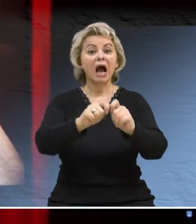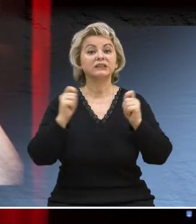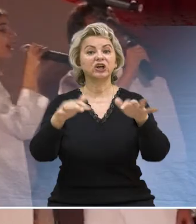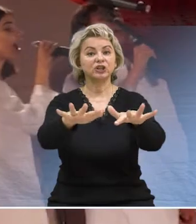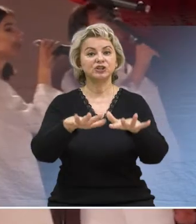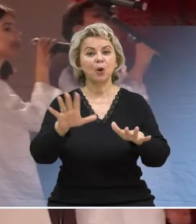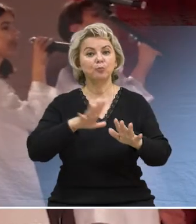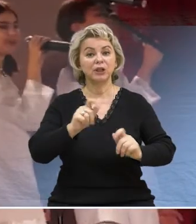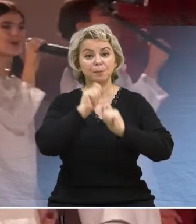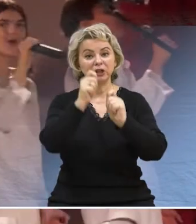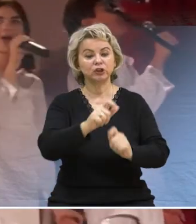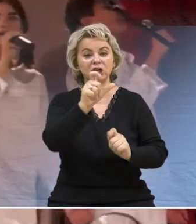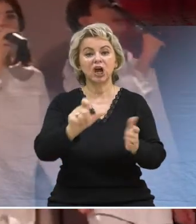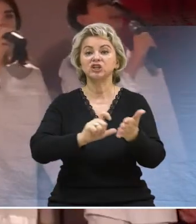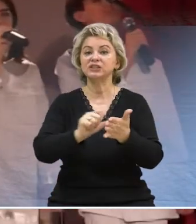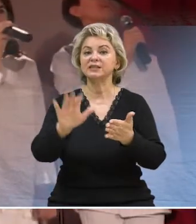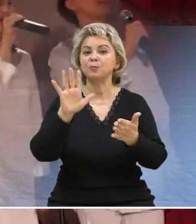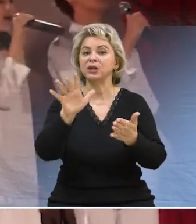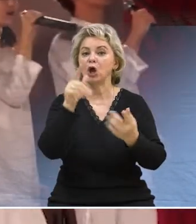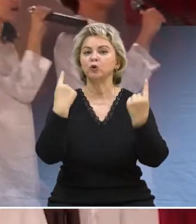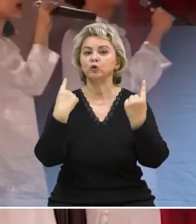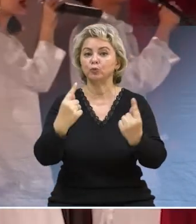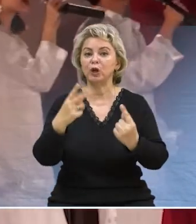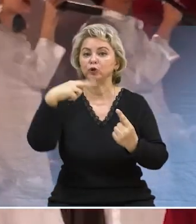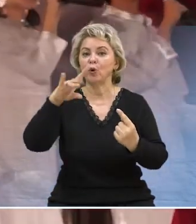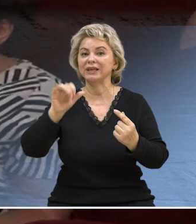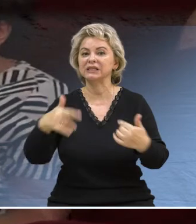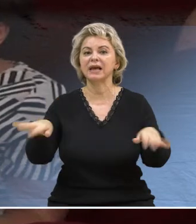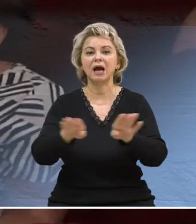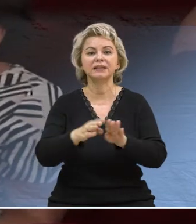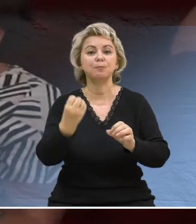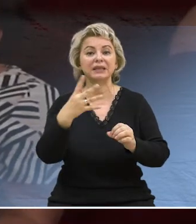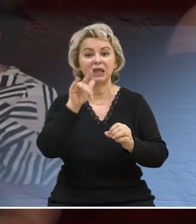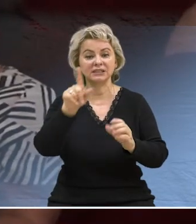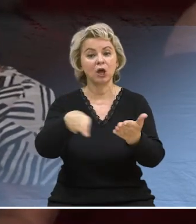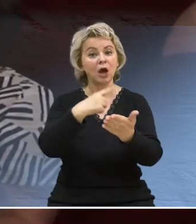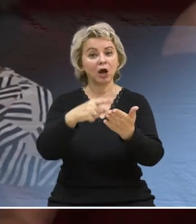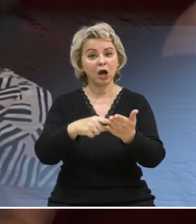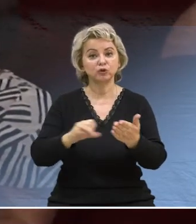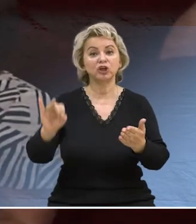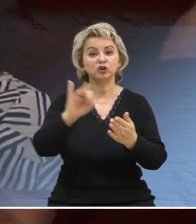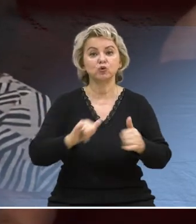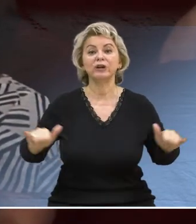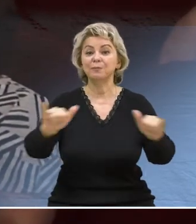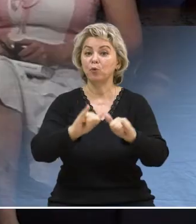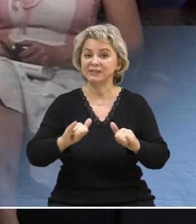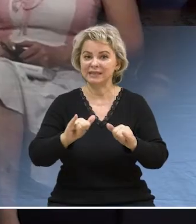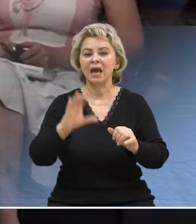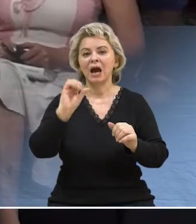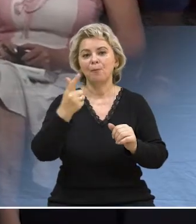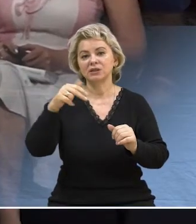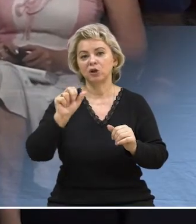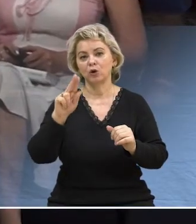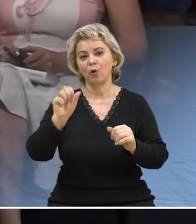Открытие зала стало подарком горожанам к 65-летнему юбилею Донецка, а также 15-летию городского историко-краеведческого